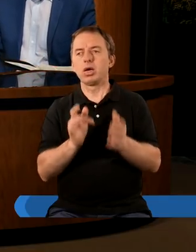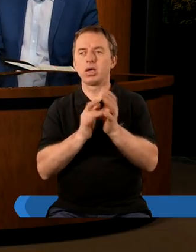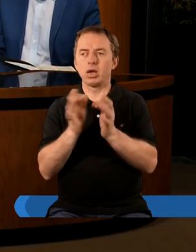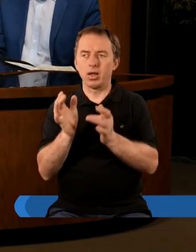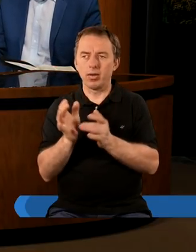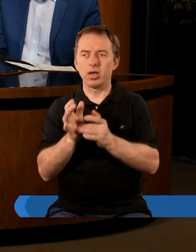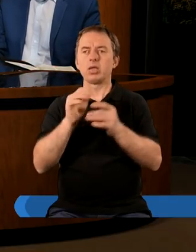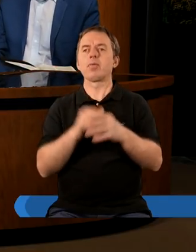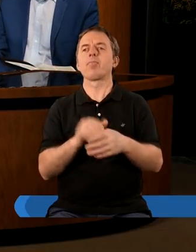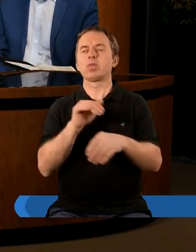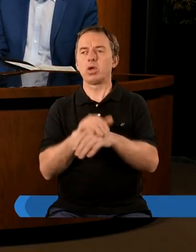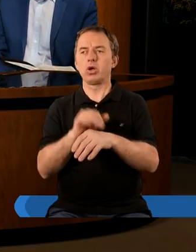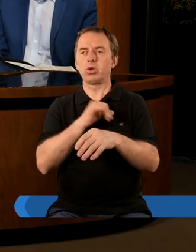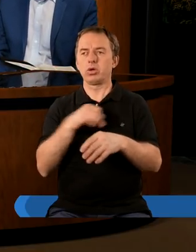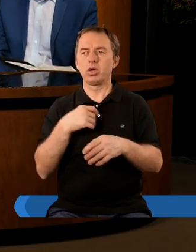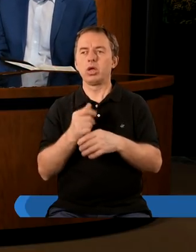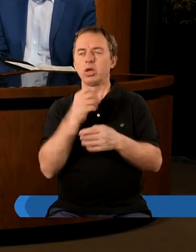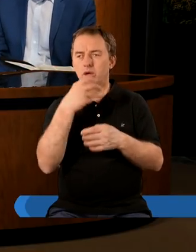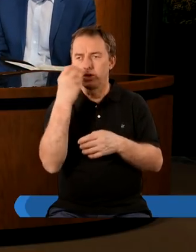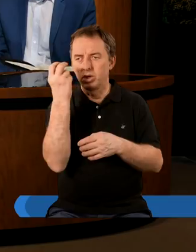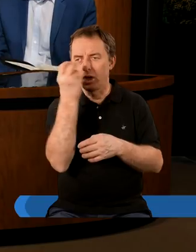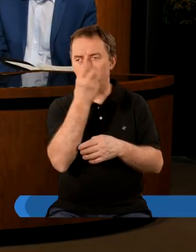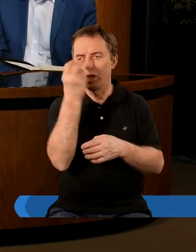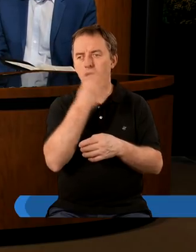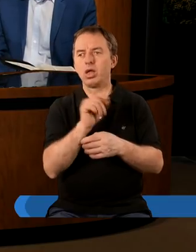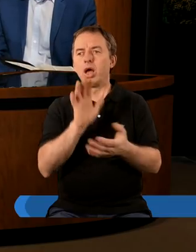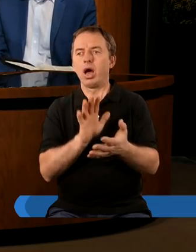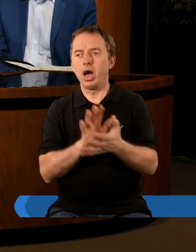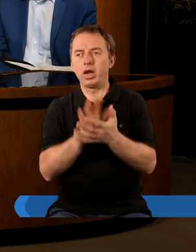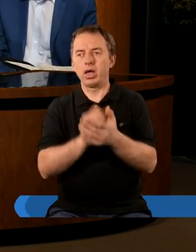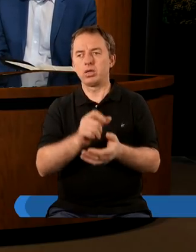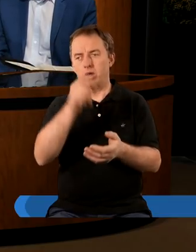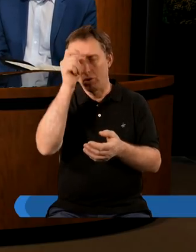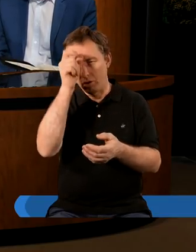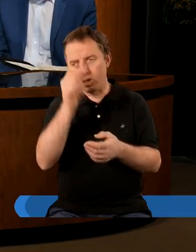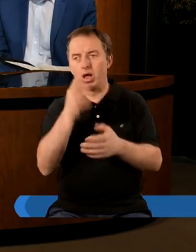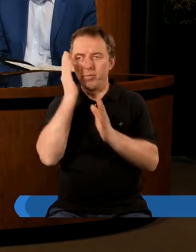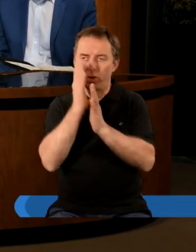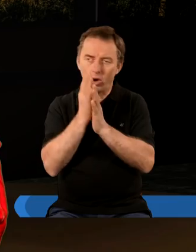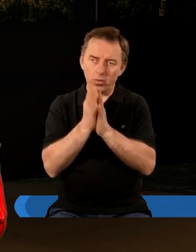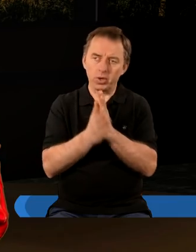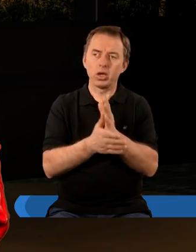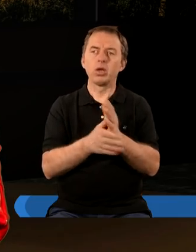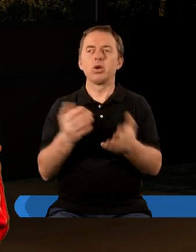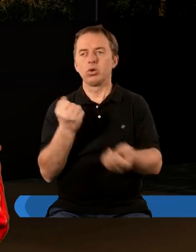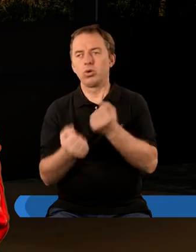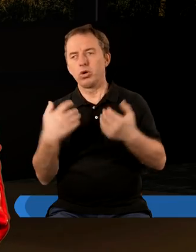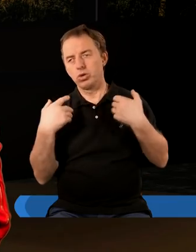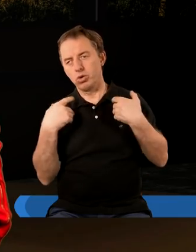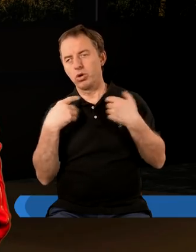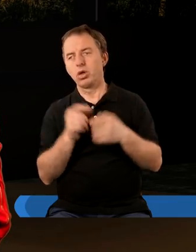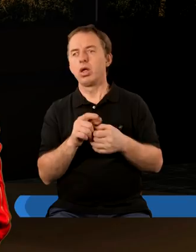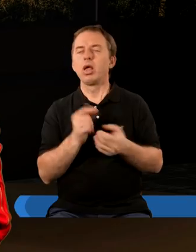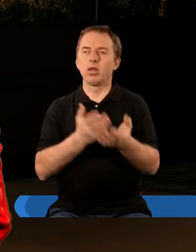listów. Zgodzę się. I co ciekawe, no nie wiem, czy to jest charakter człowieka, czy tak po prostu jest, że czym jest trudniej,